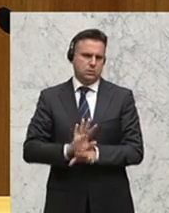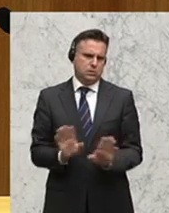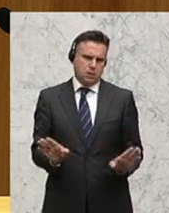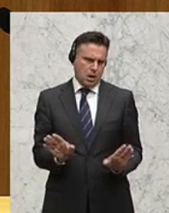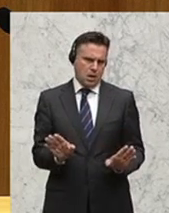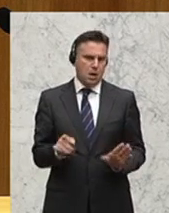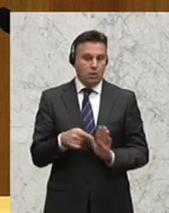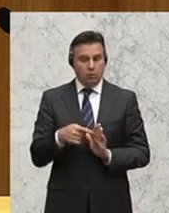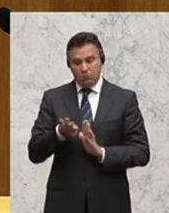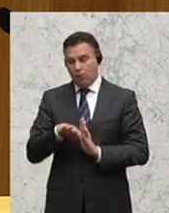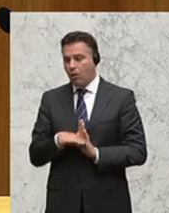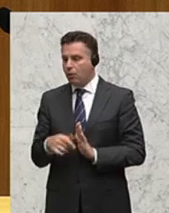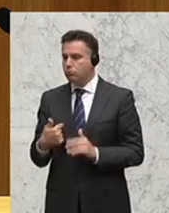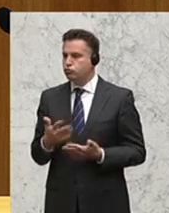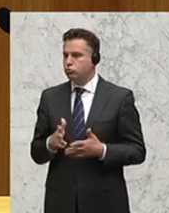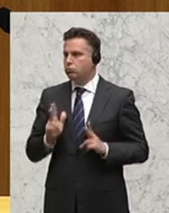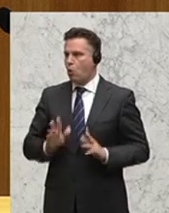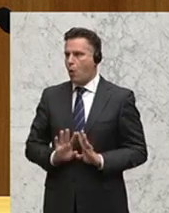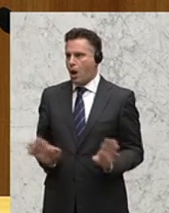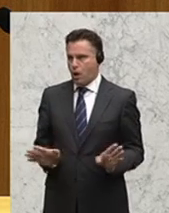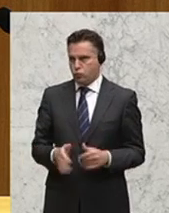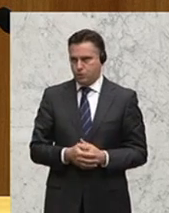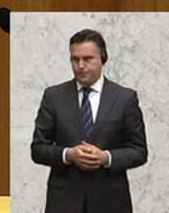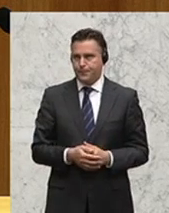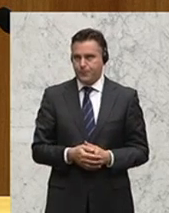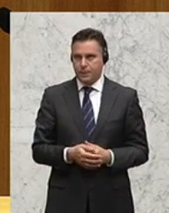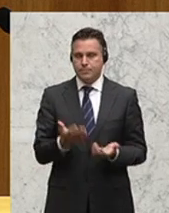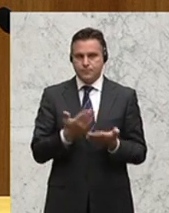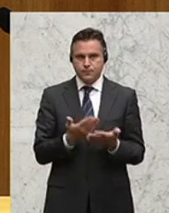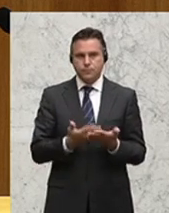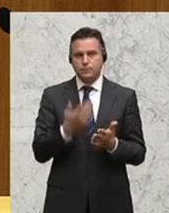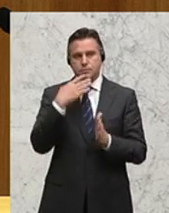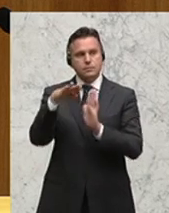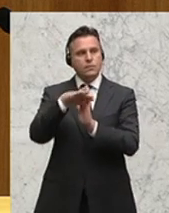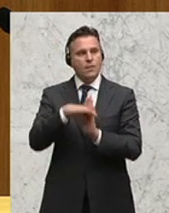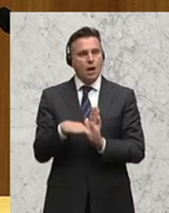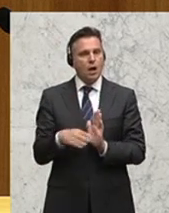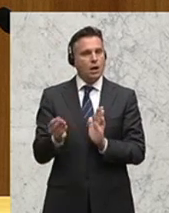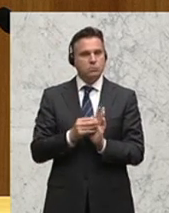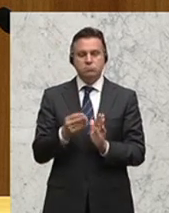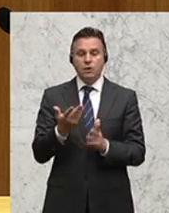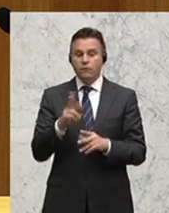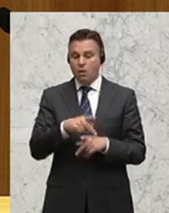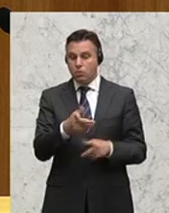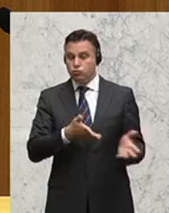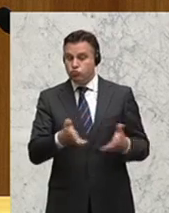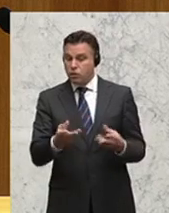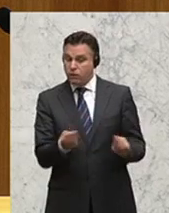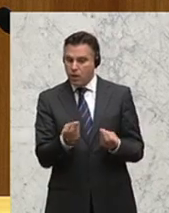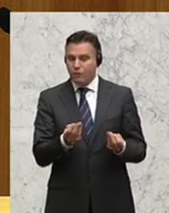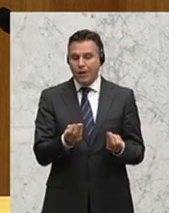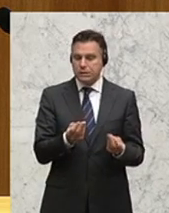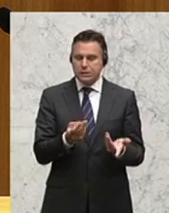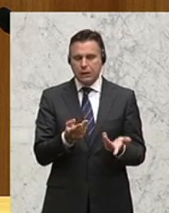und sie beruhigen ganz einfach ungemein. Klare Regeln sind deshalb auch unerlässlich, weil Unklarheiten immer wieder